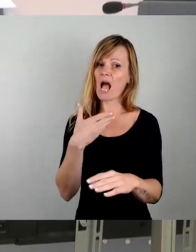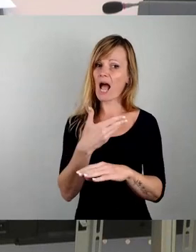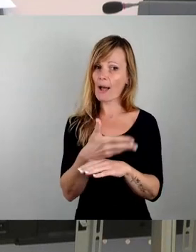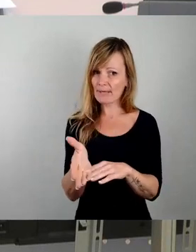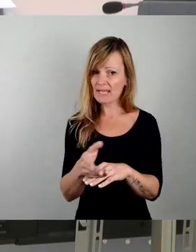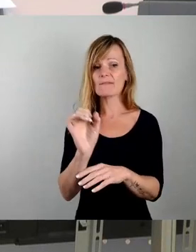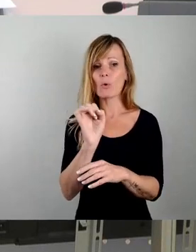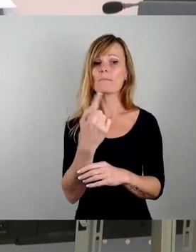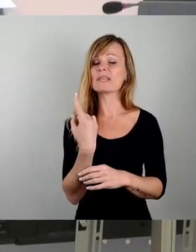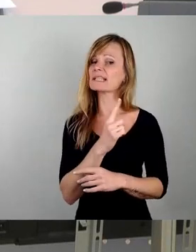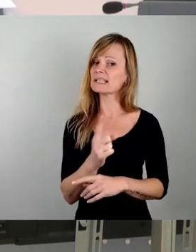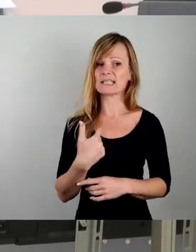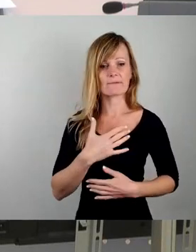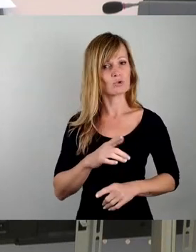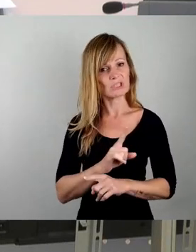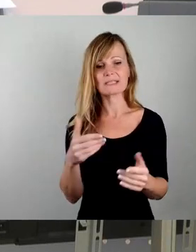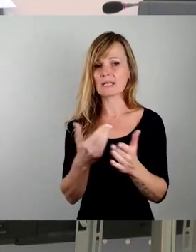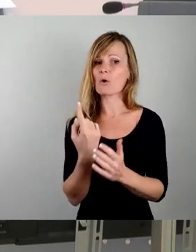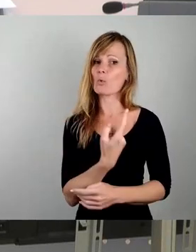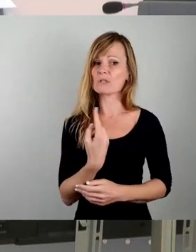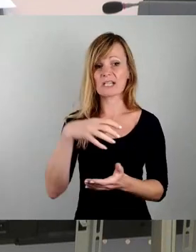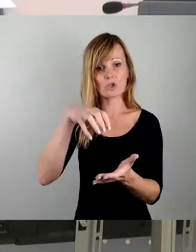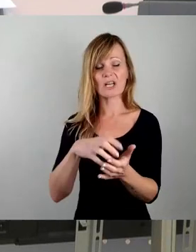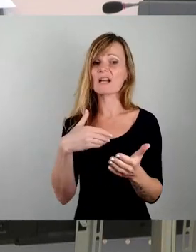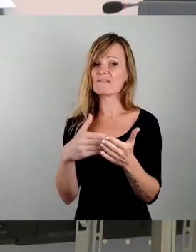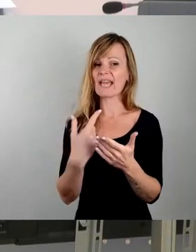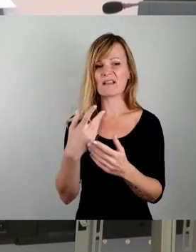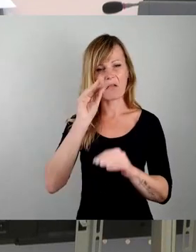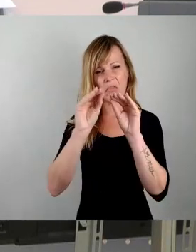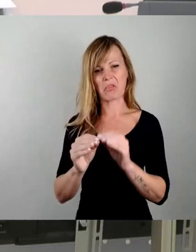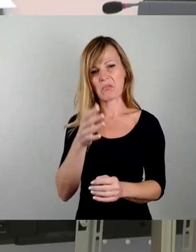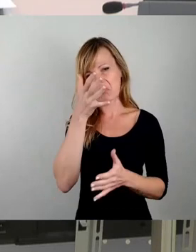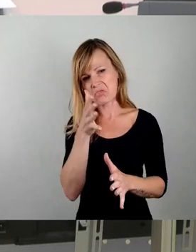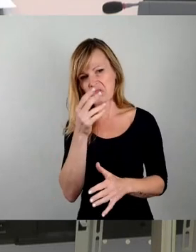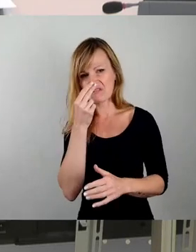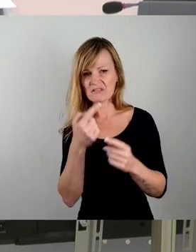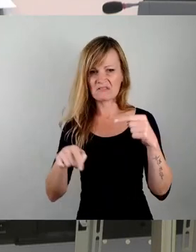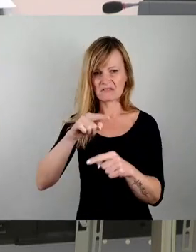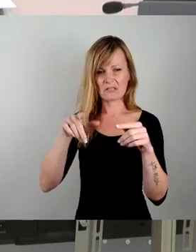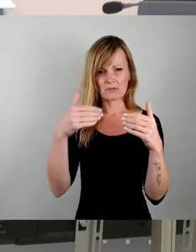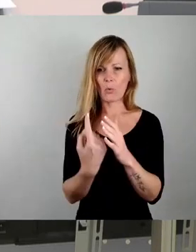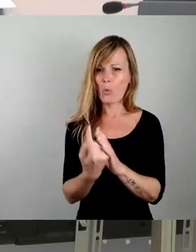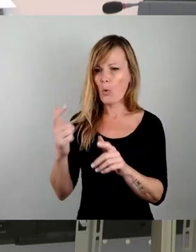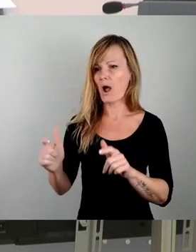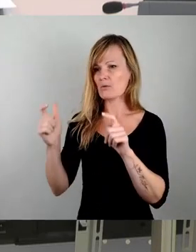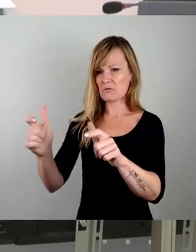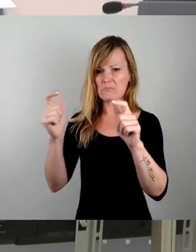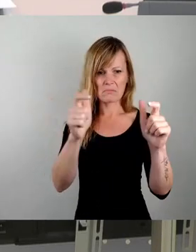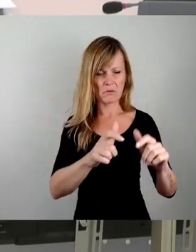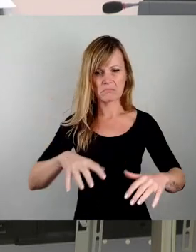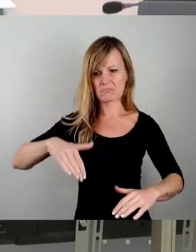beteiligen wollen, dass unsere Stadt weiter verschandelt wird, dass wir weitere Hochhäuser bekommen.